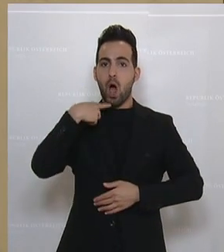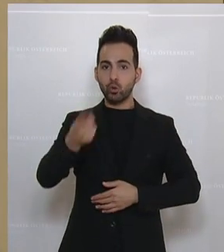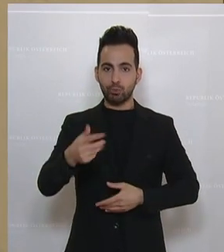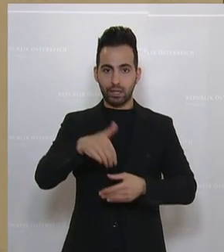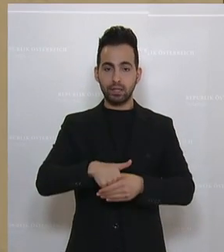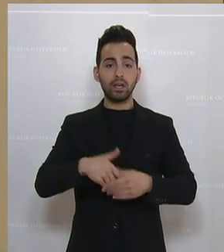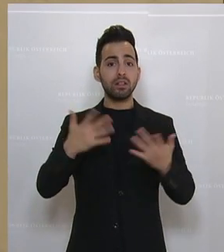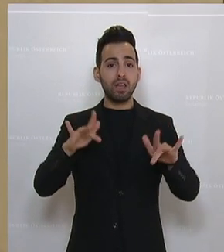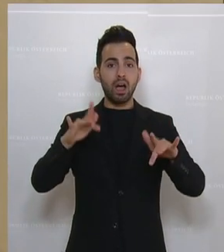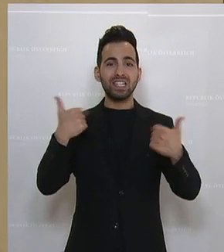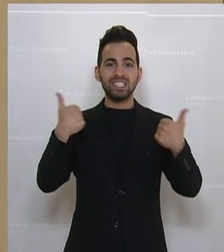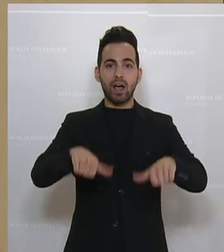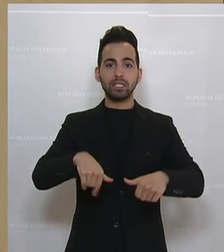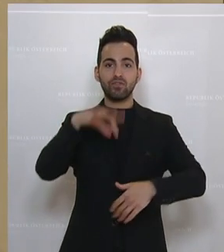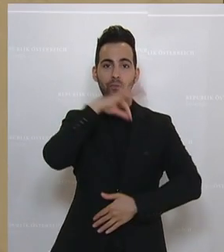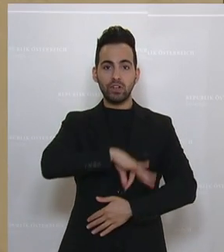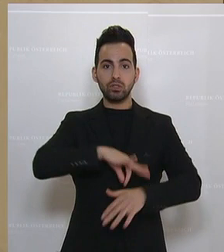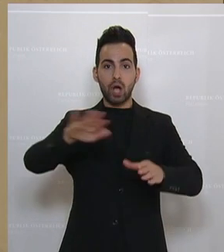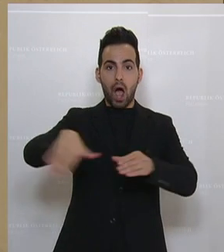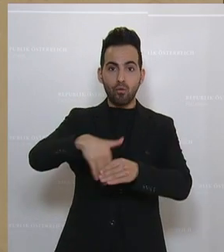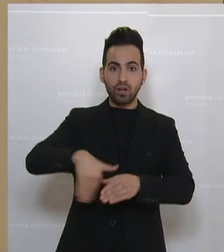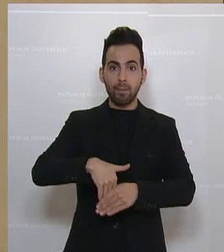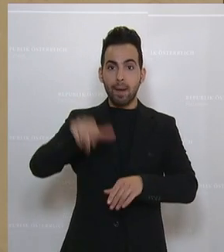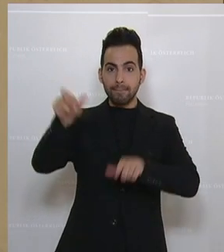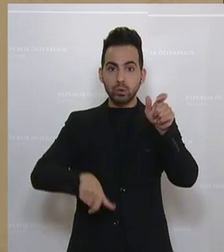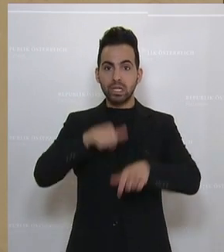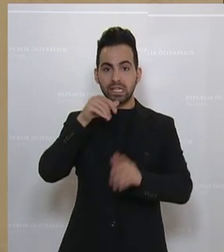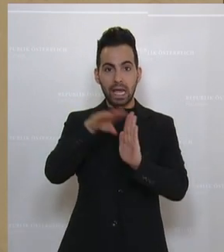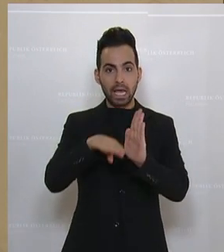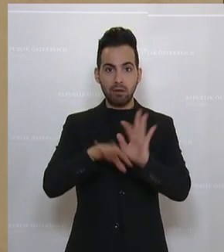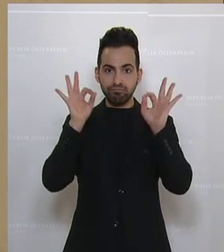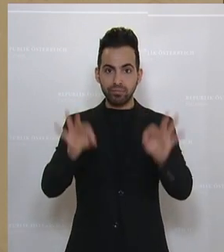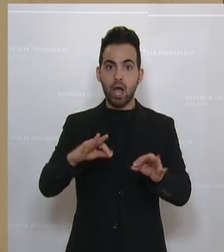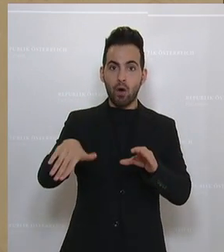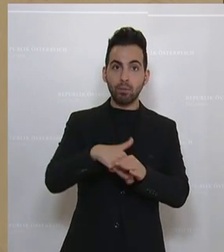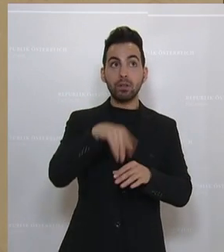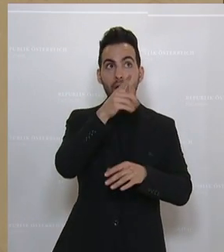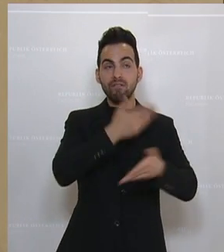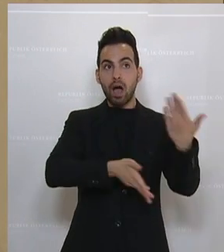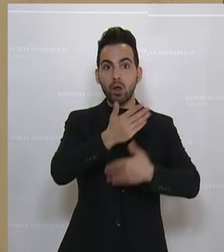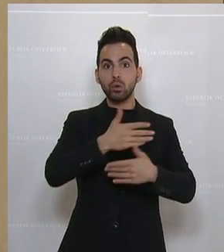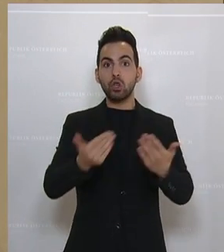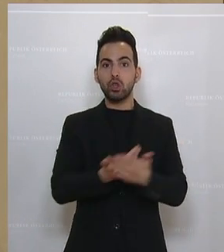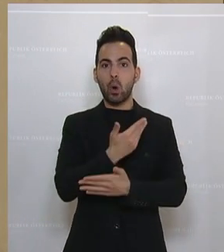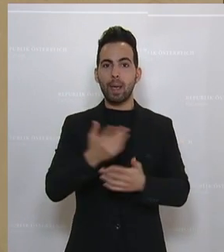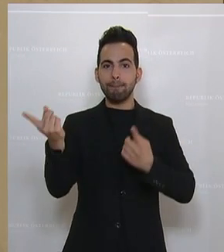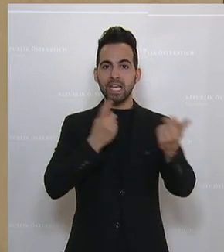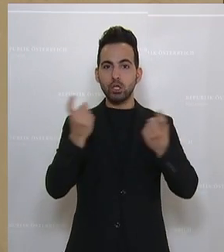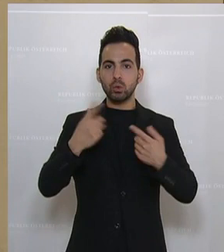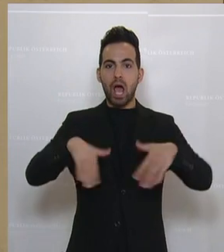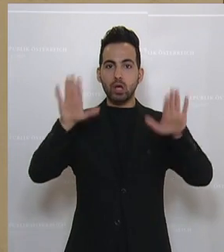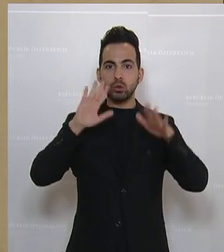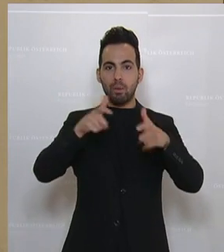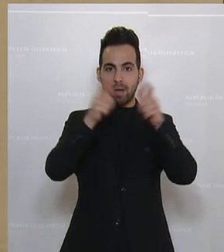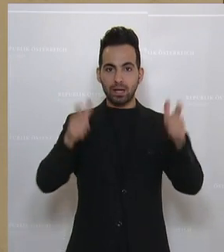gegen jegliche Art von zwangsverpflichtender Aufnahme irregulärer Migranten im Zuge der Verhandlungen über das neue Migrations- und